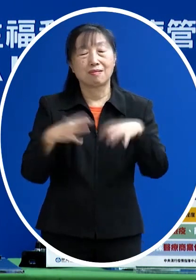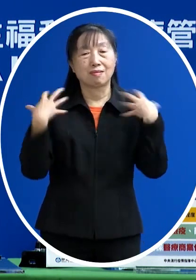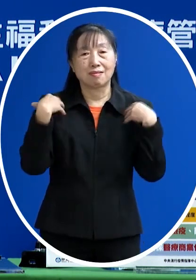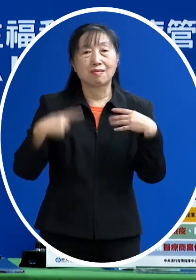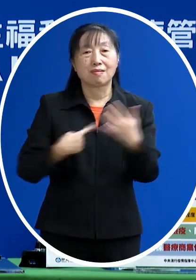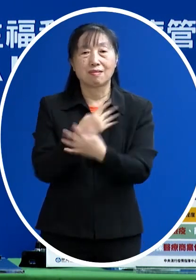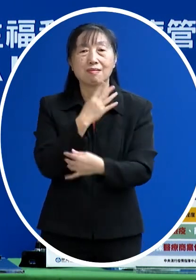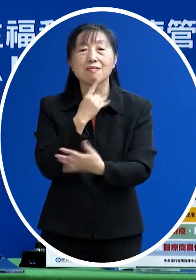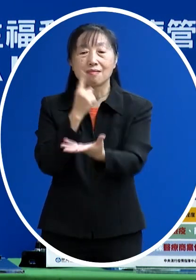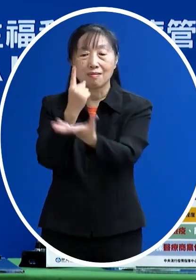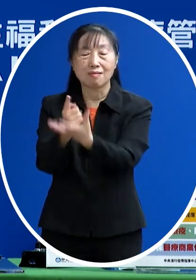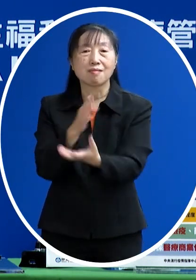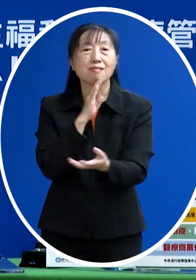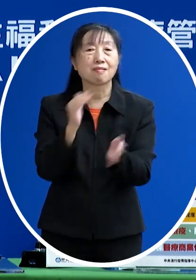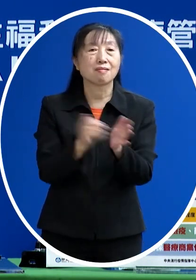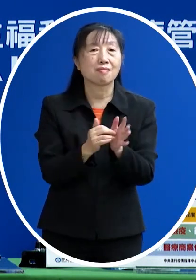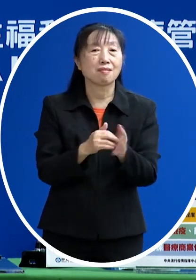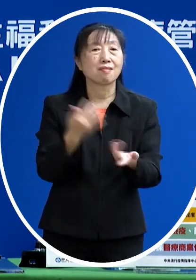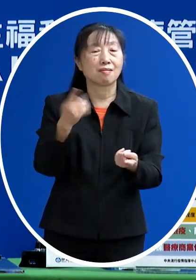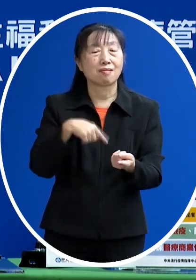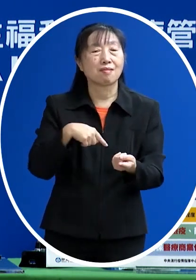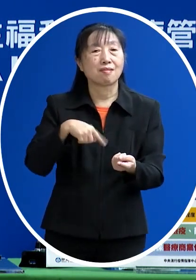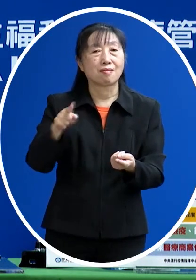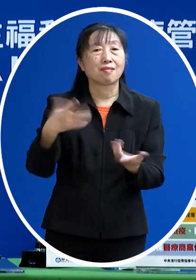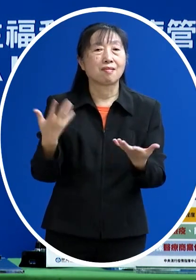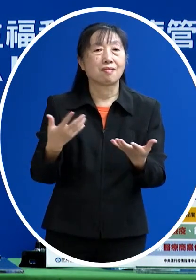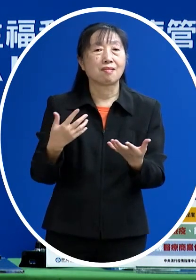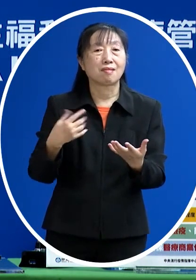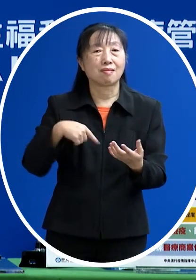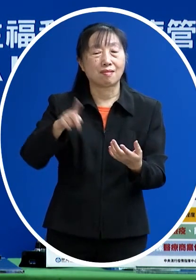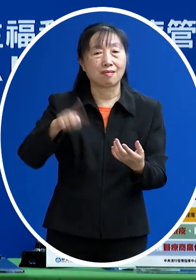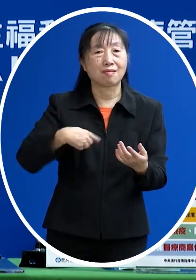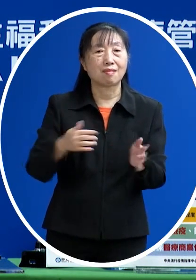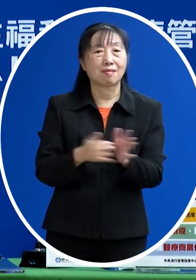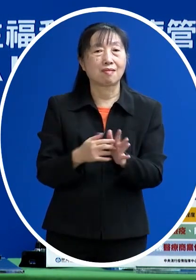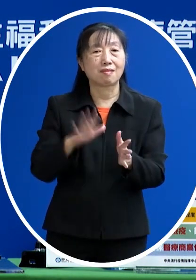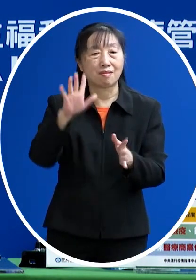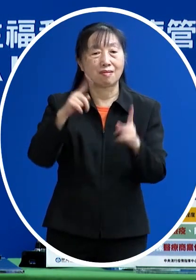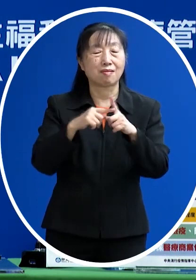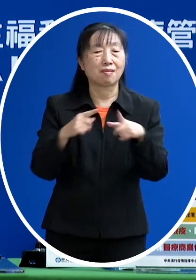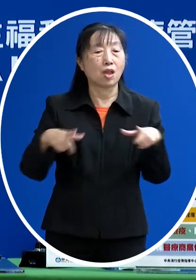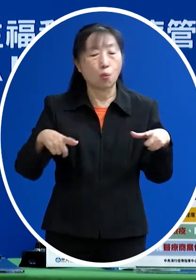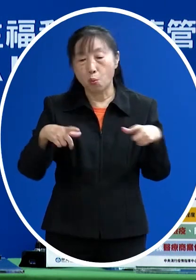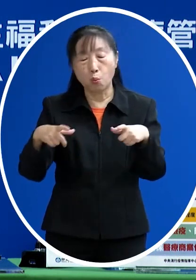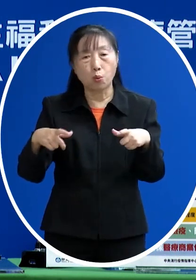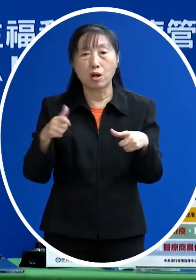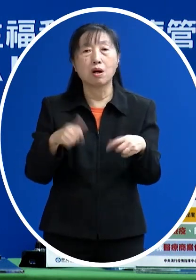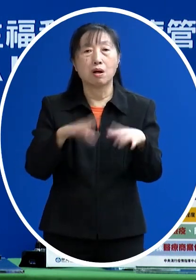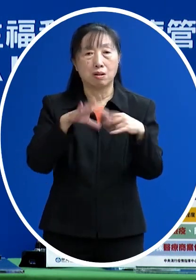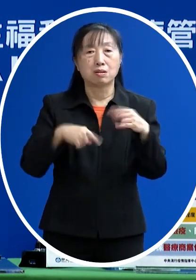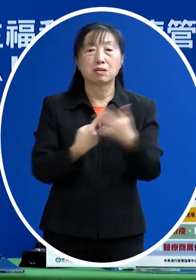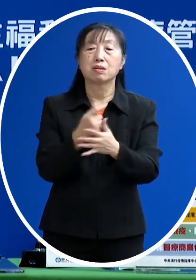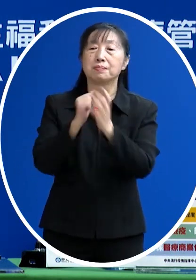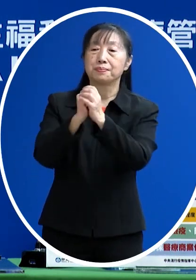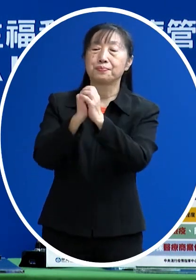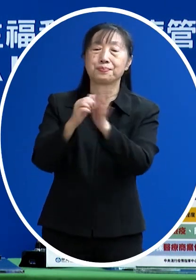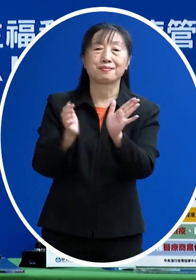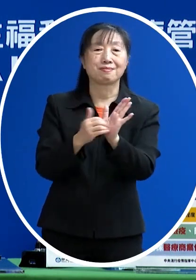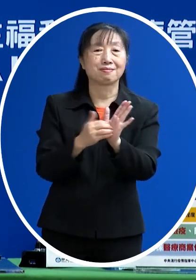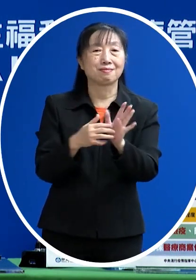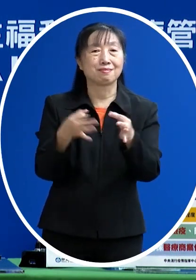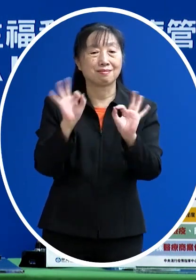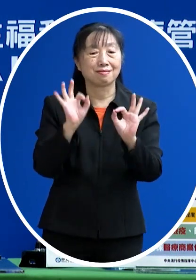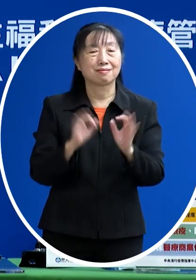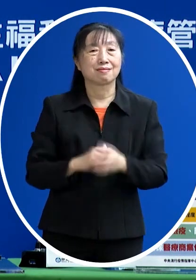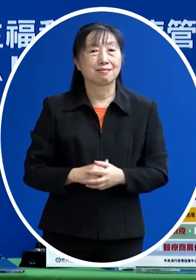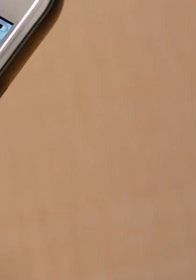出來是硬被半路攔截下來他們說有人在過生日就要我跟他講一句一兩句祝福的話就是這樣的